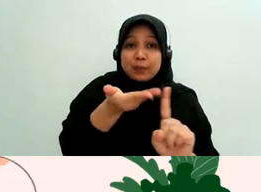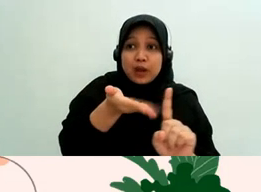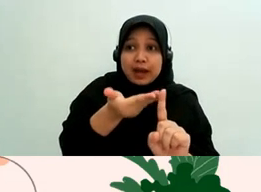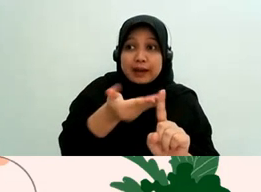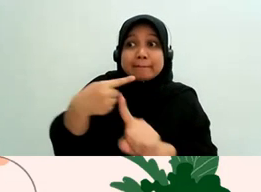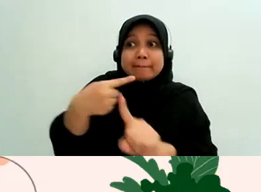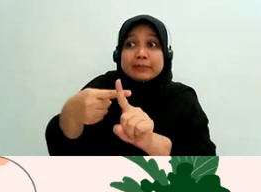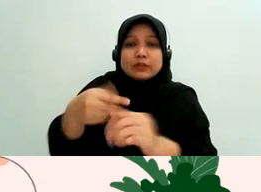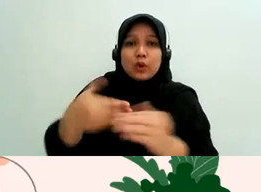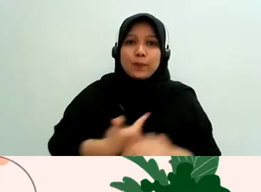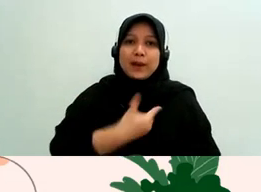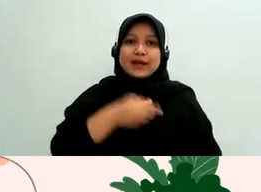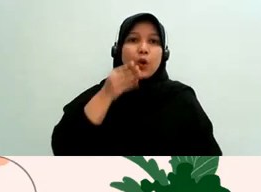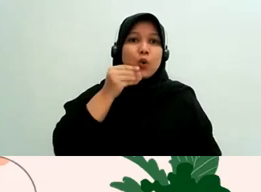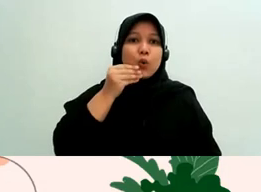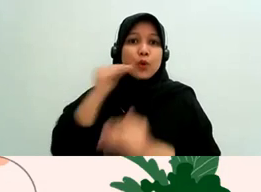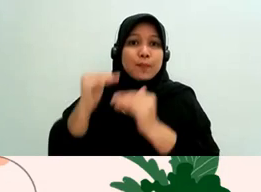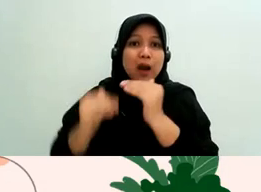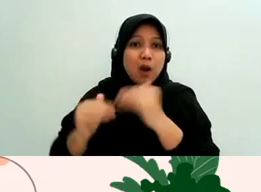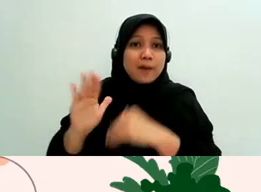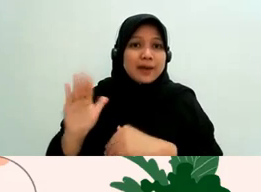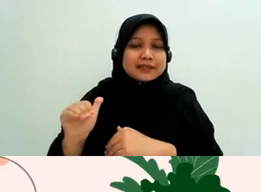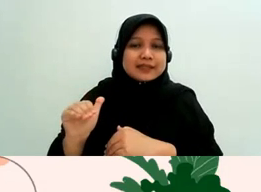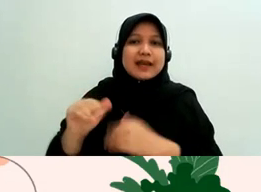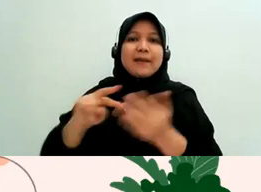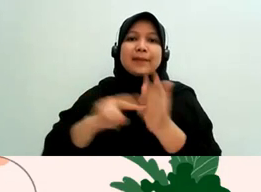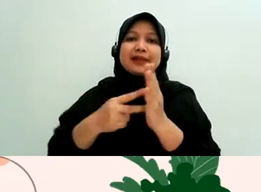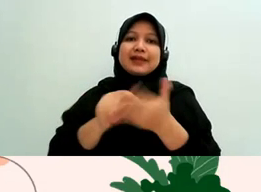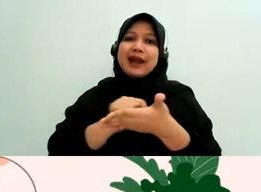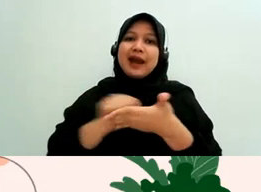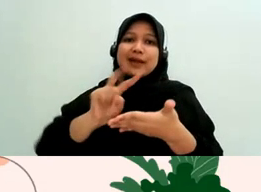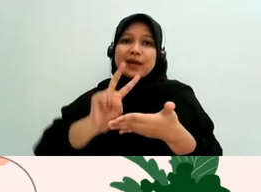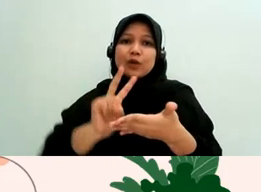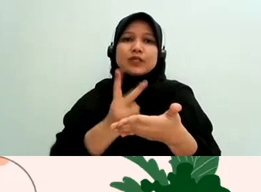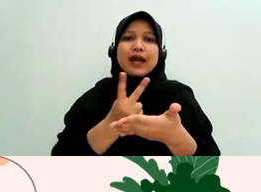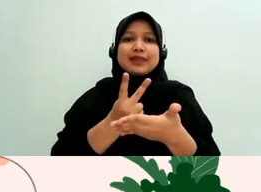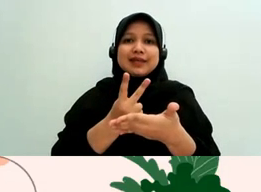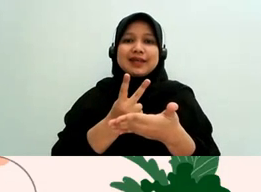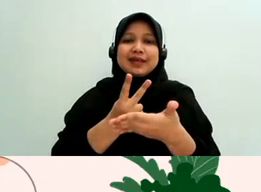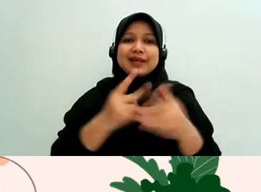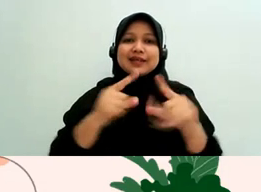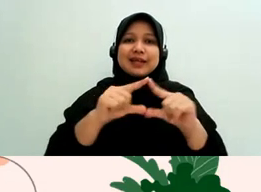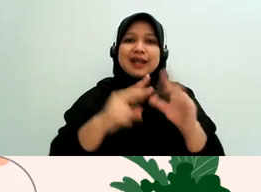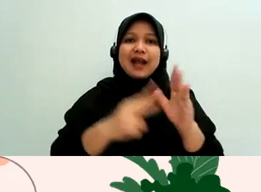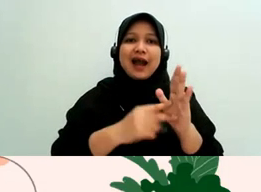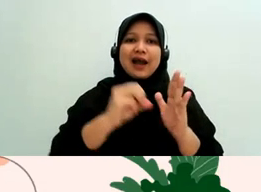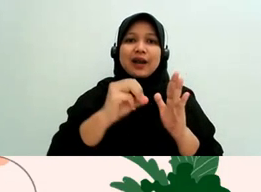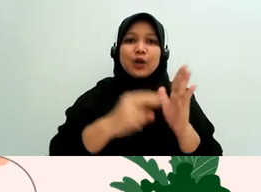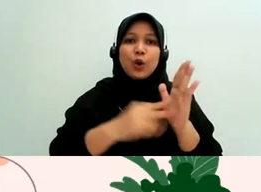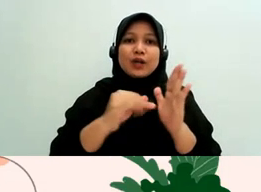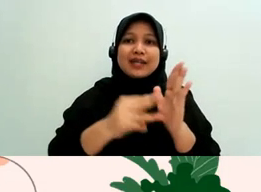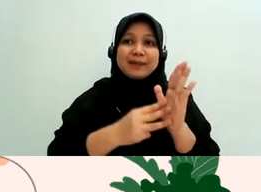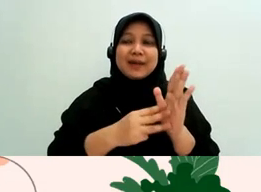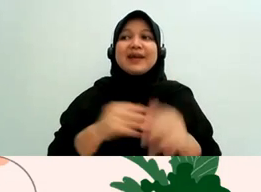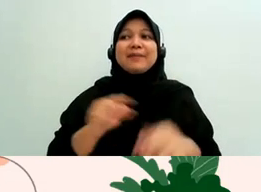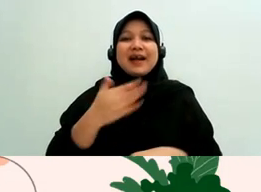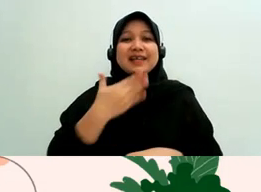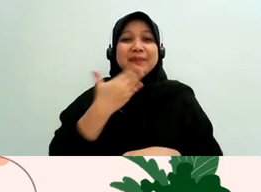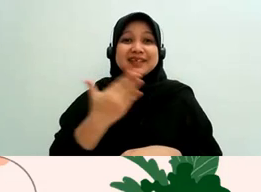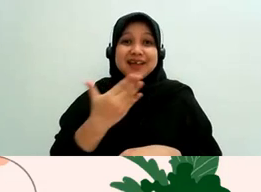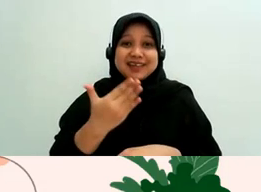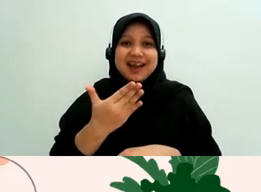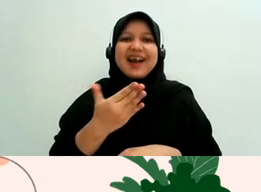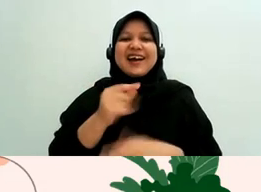anak di bawah umur maka namanya harus disamarkan atau dianonimisasi makanya kita lazim ya baca sebut saja